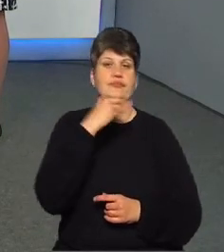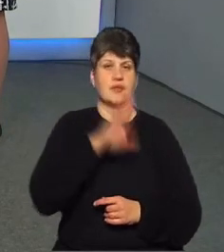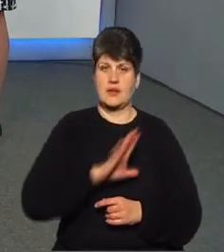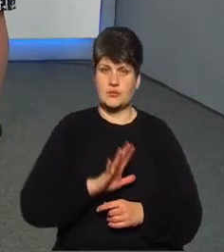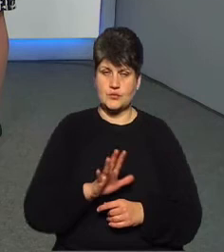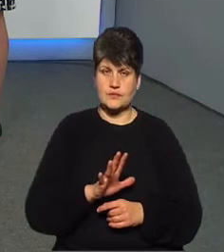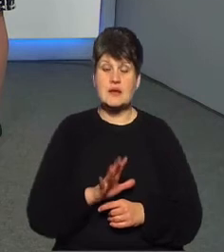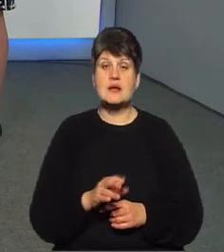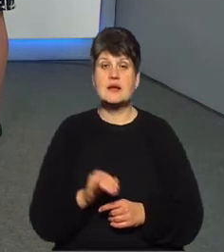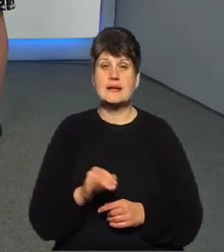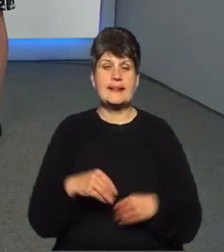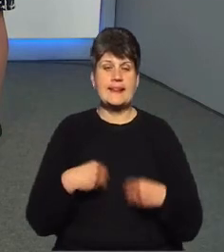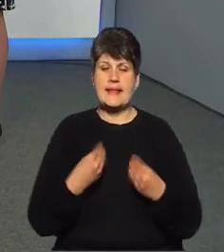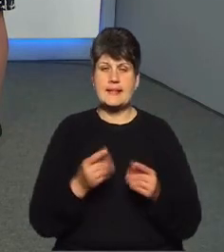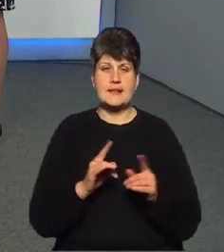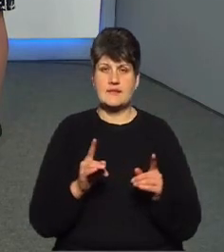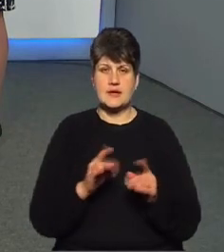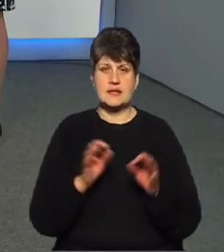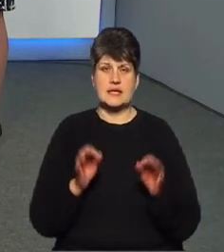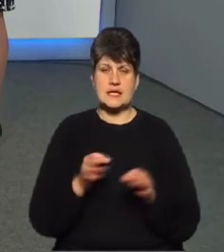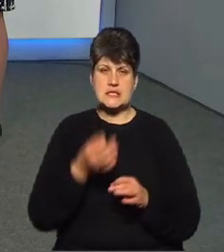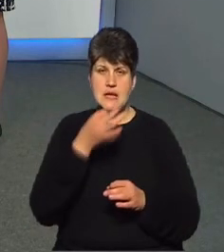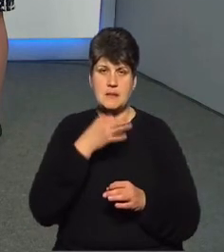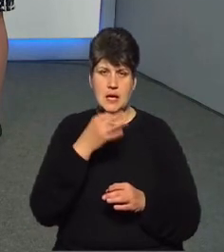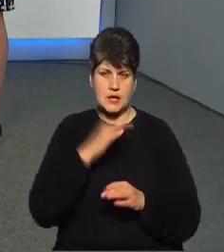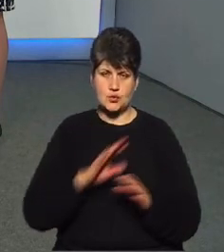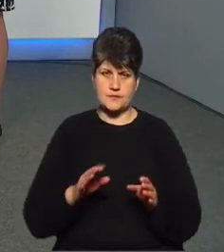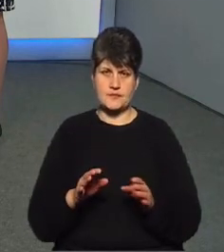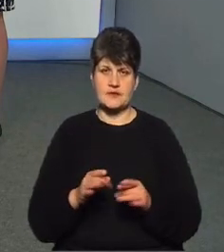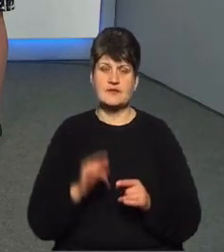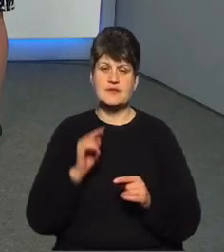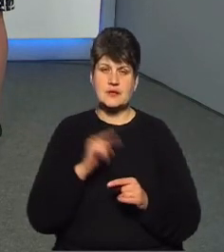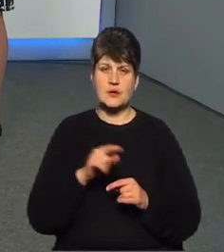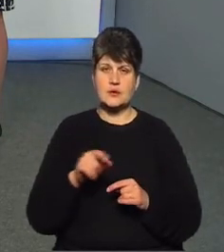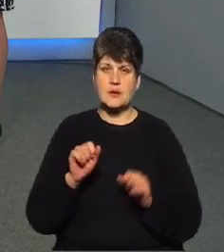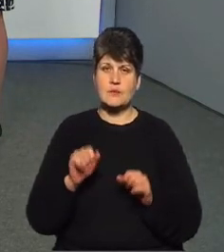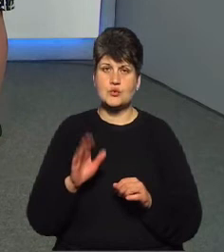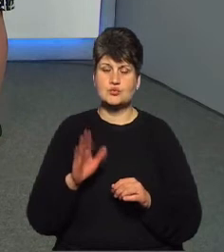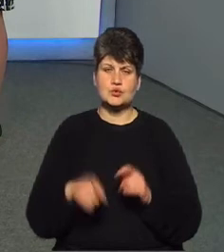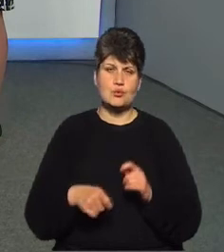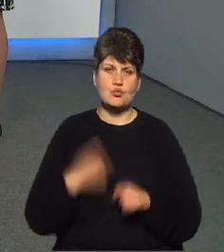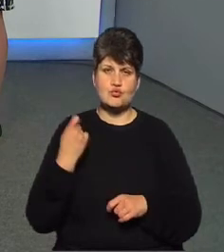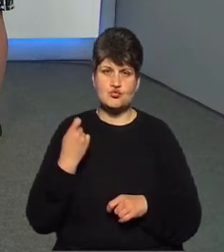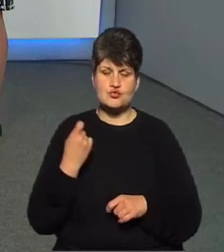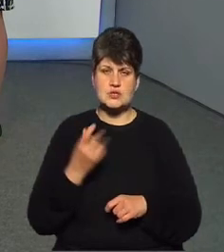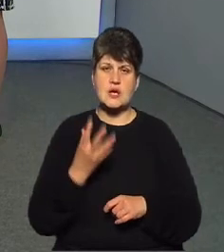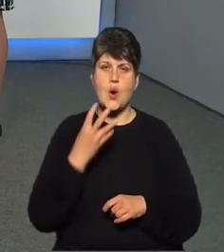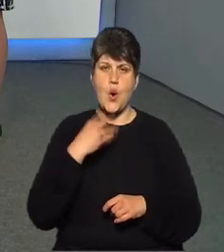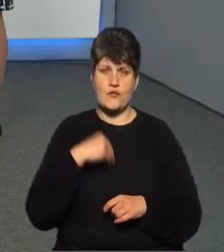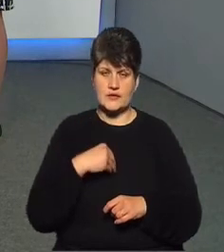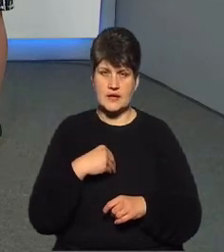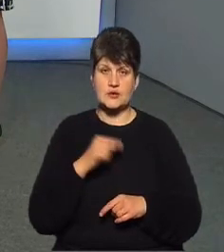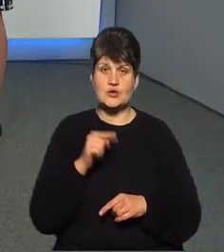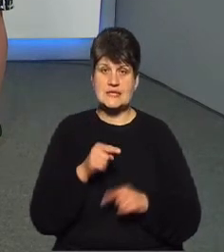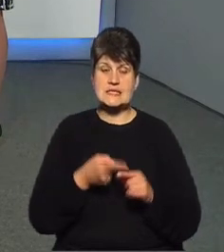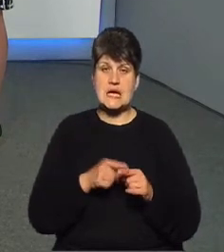давати йому якихось пігулок, таблеток, тому що у таких пацієнтів може мати порушення функції ковтання. І тоді ця таблетка попадає